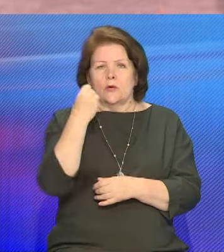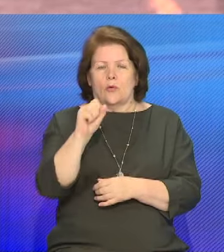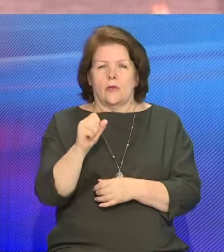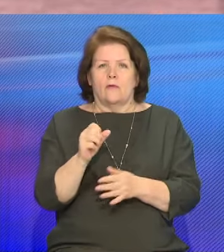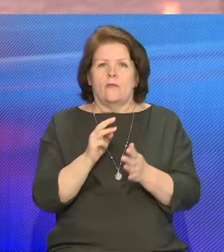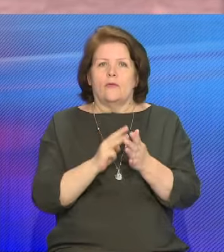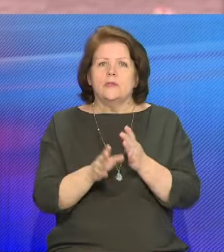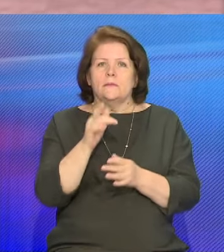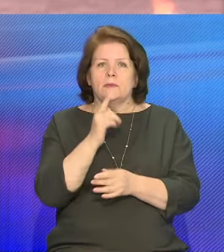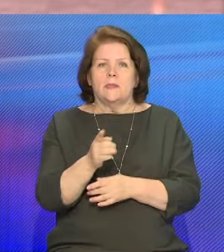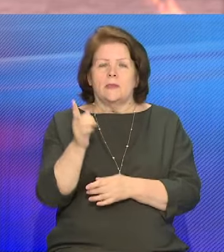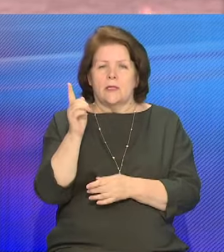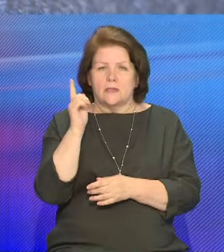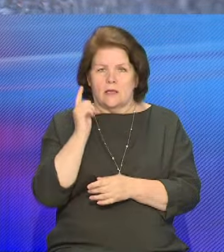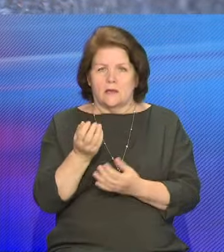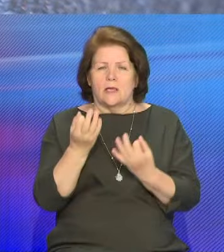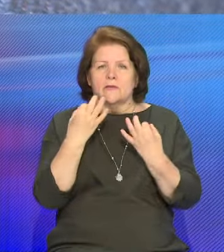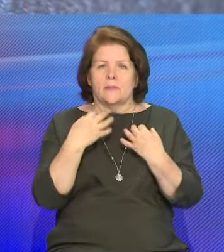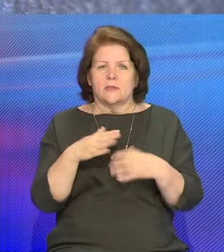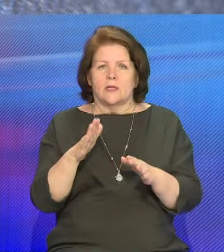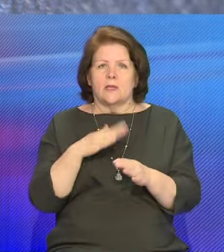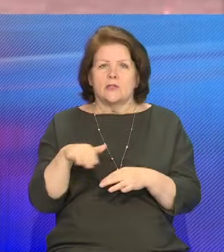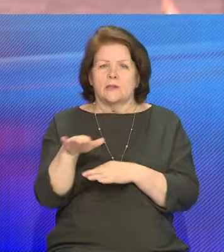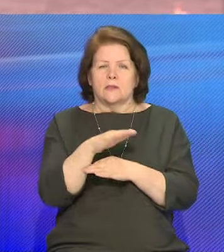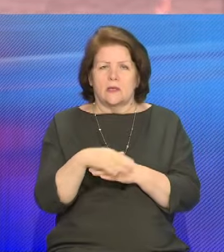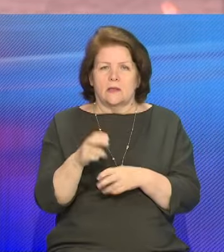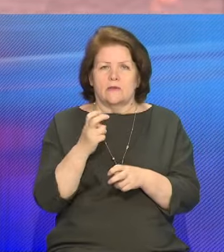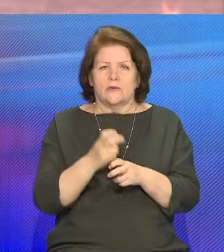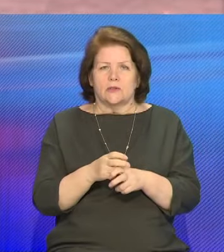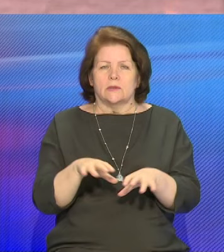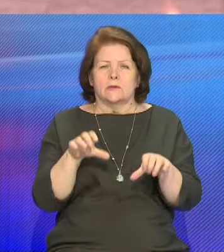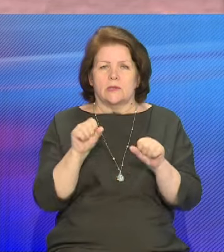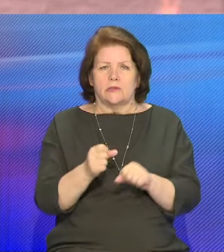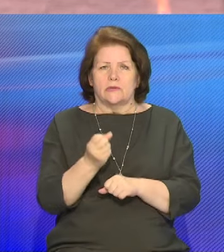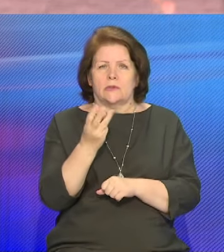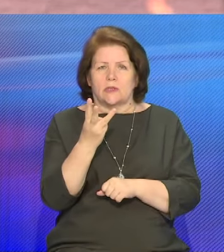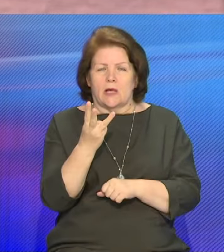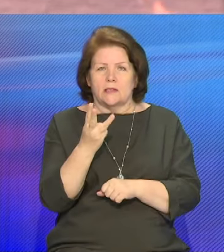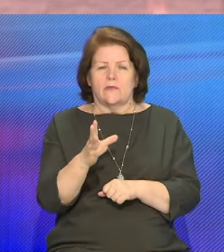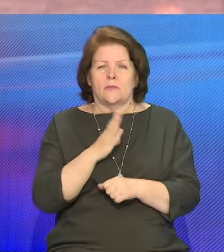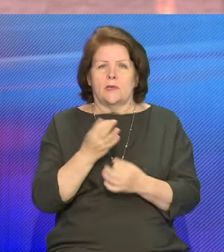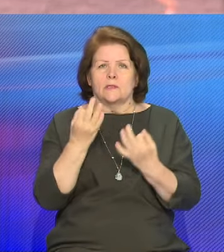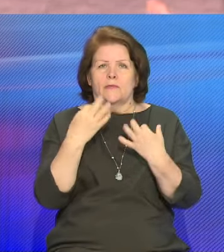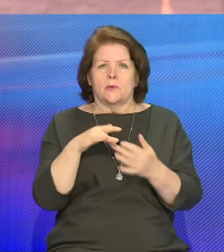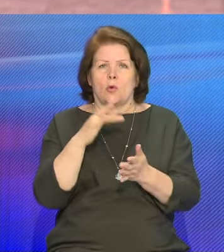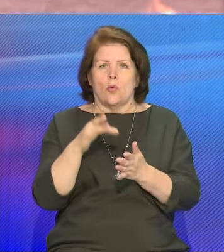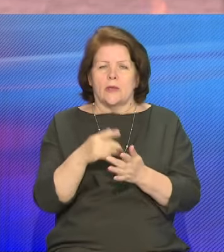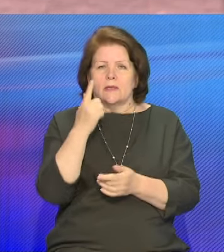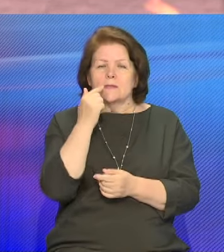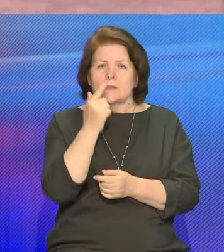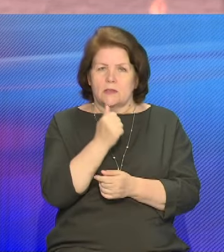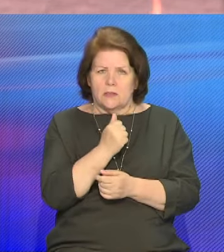лет освобождение нашей страны от немецко-фашистских захопчиков. 13-го был освобожден город Скидель.